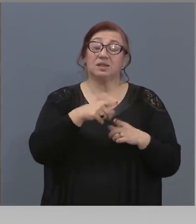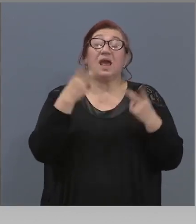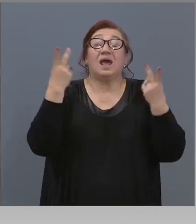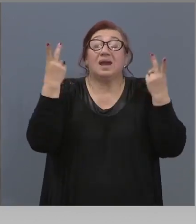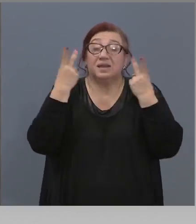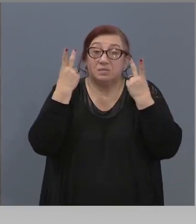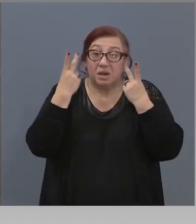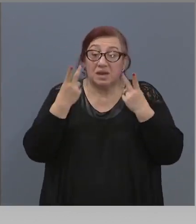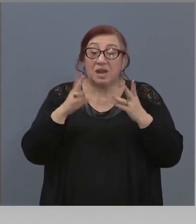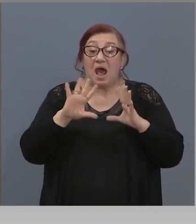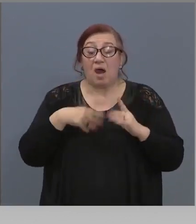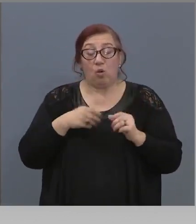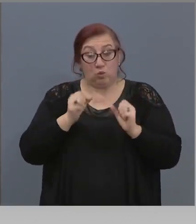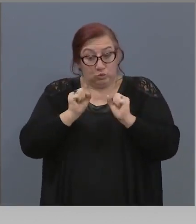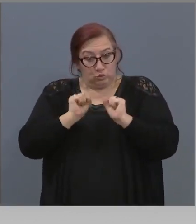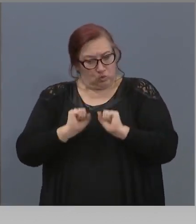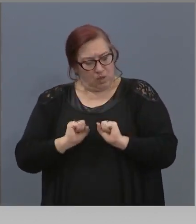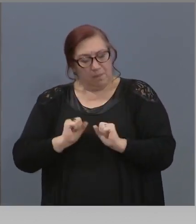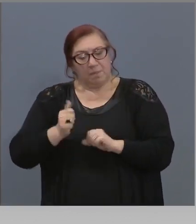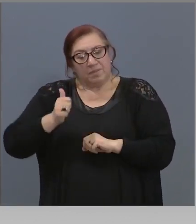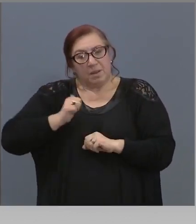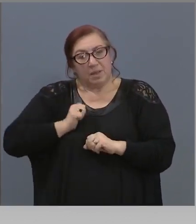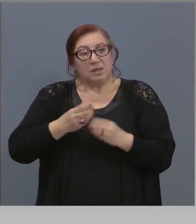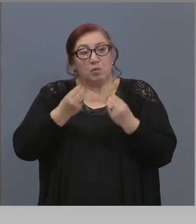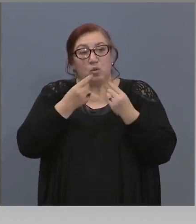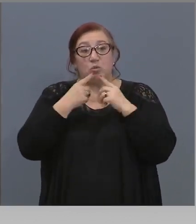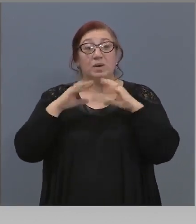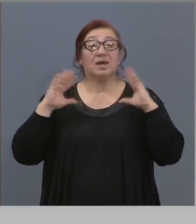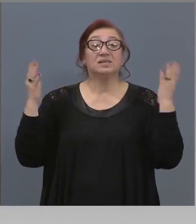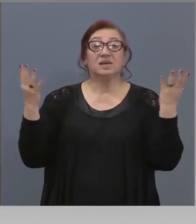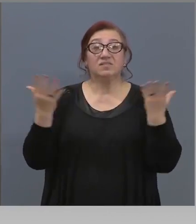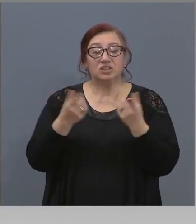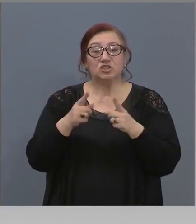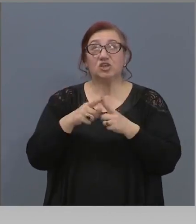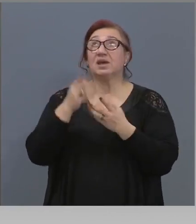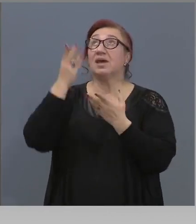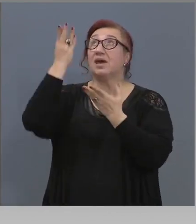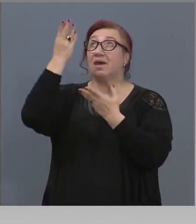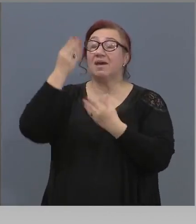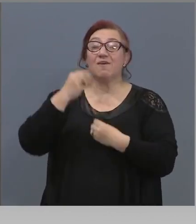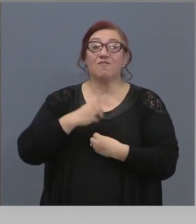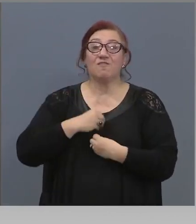отидат е по-добре за всички и вярата им ще остане.